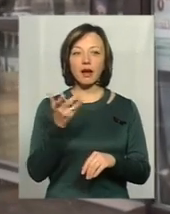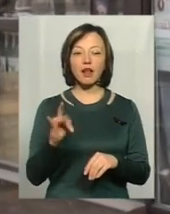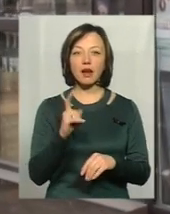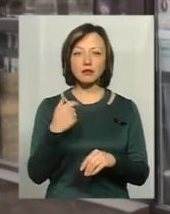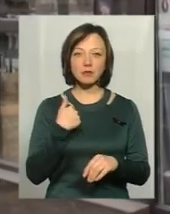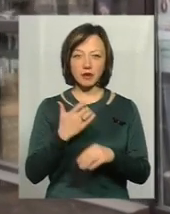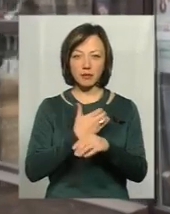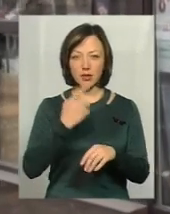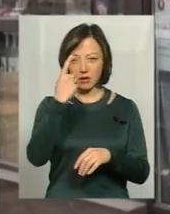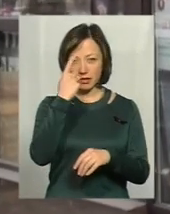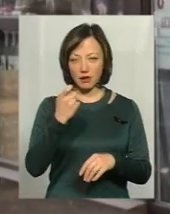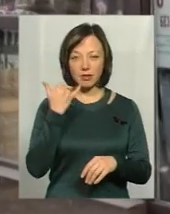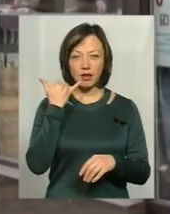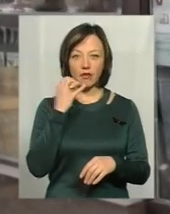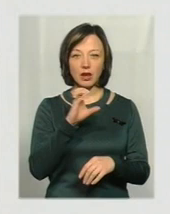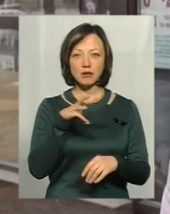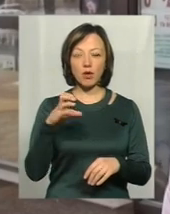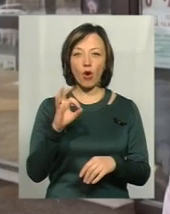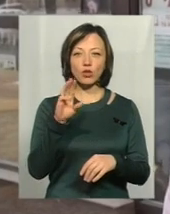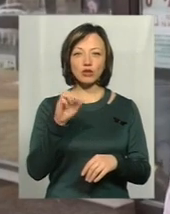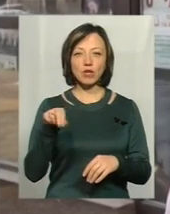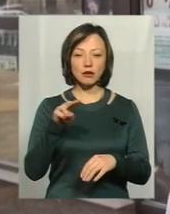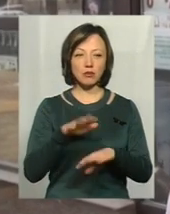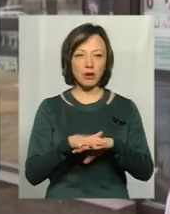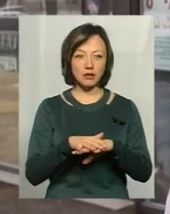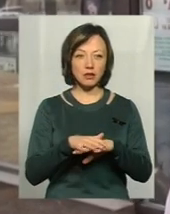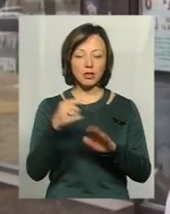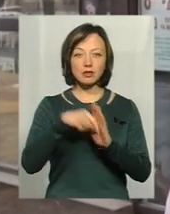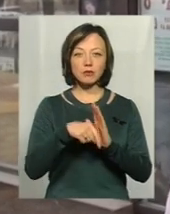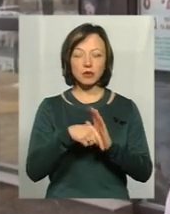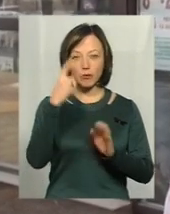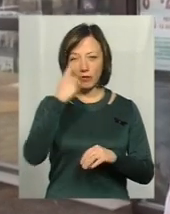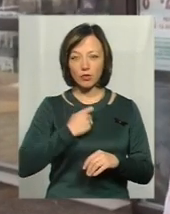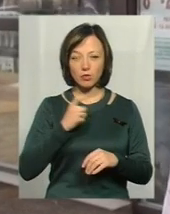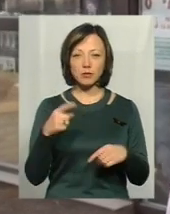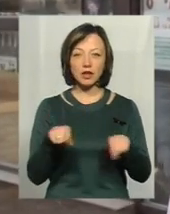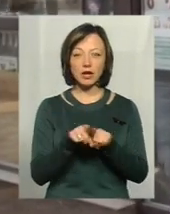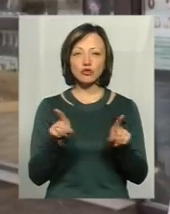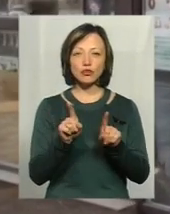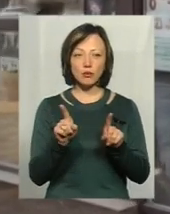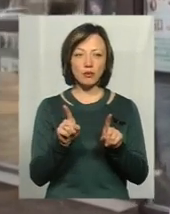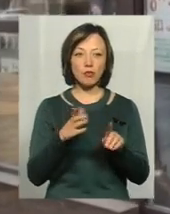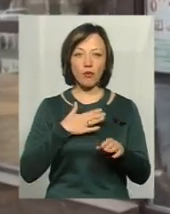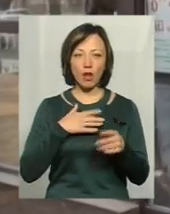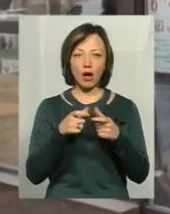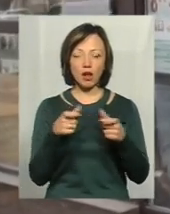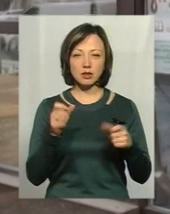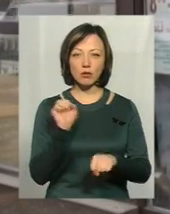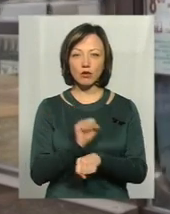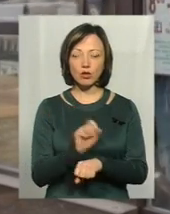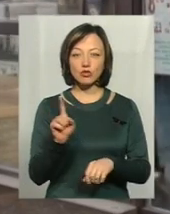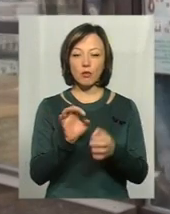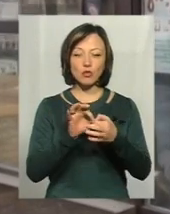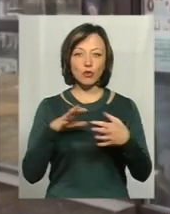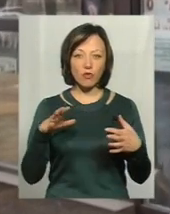телефони, смс-ки, ніби від Ощадбанку. Зміст повідомлення був такий, що для того, що моя картка заблокована, для того,